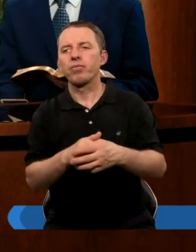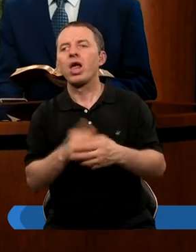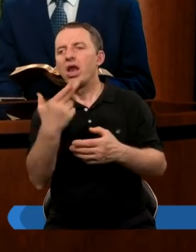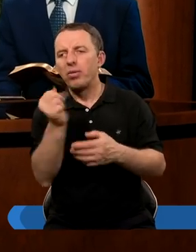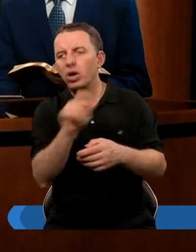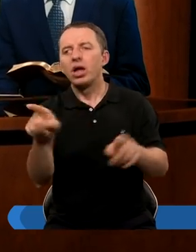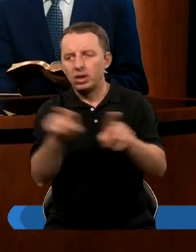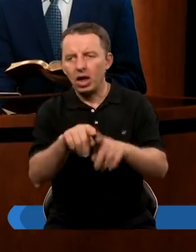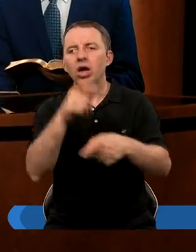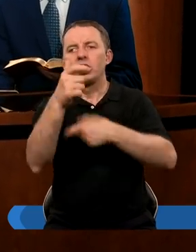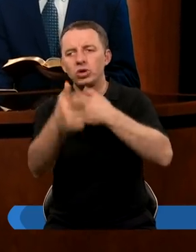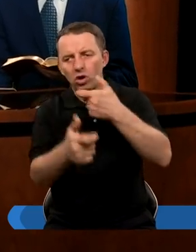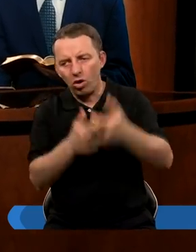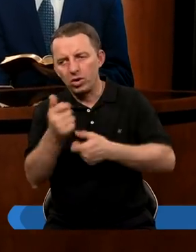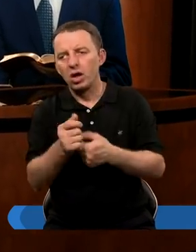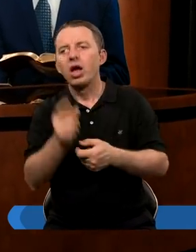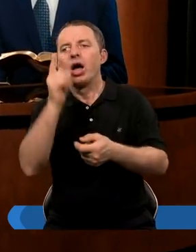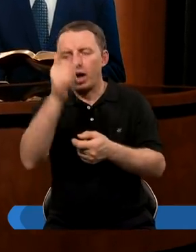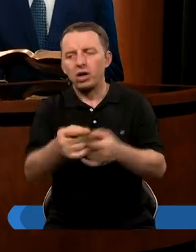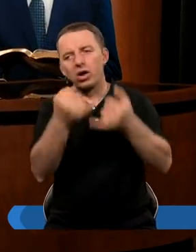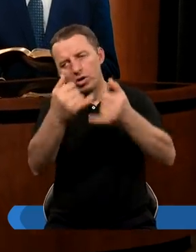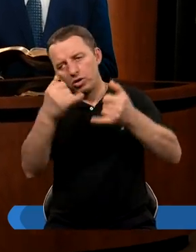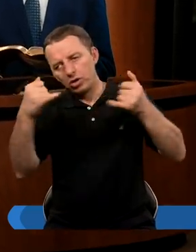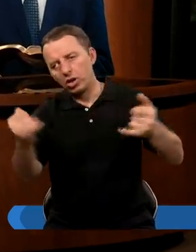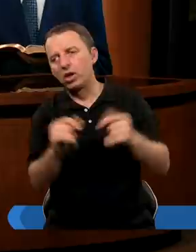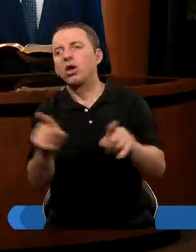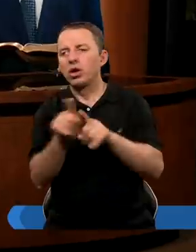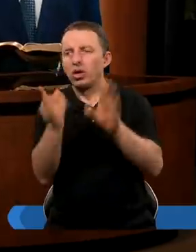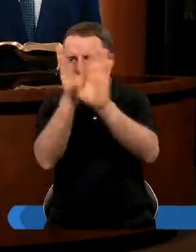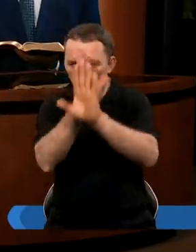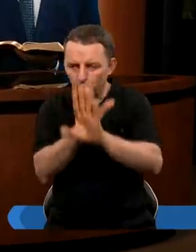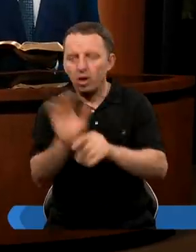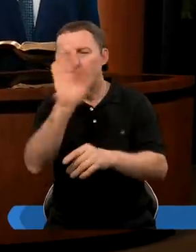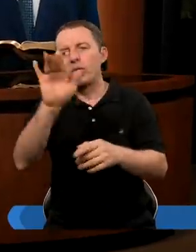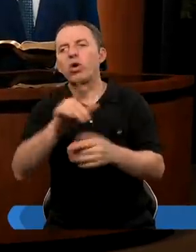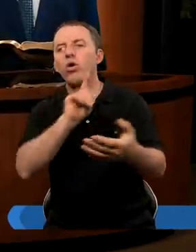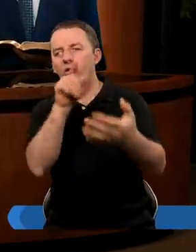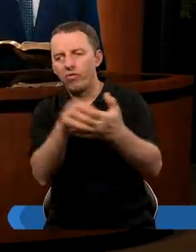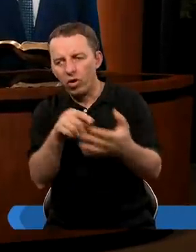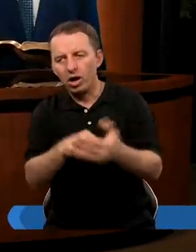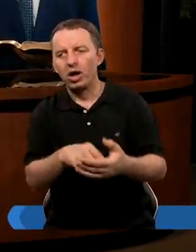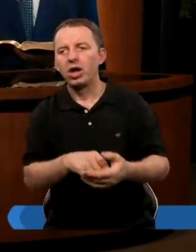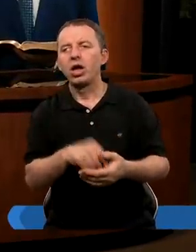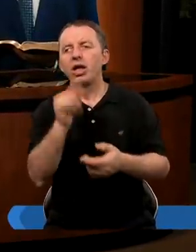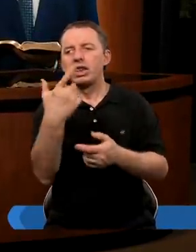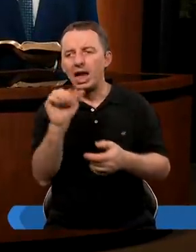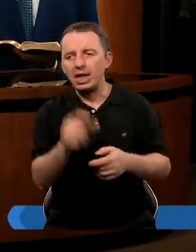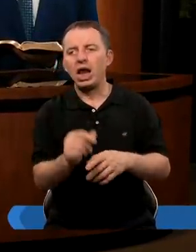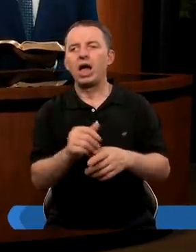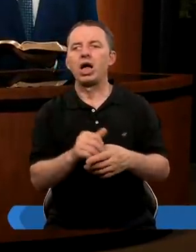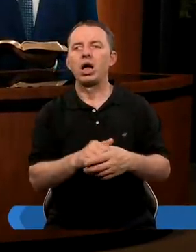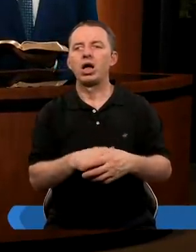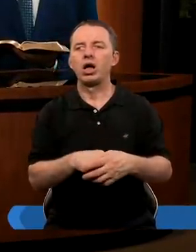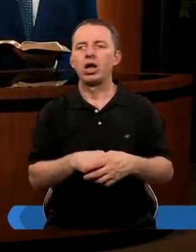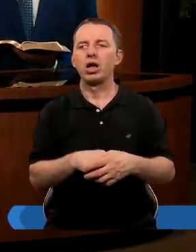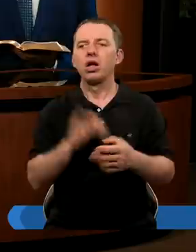Nebuchadnezar też to zrobił. Kazał nawet innym oddawać cześć Bogu właśnie Daniela